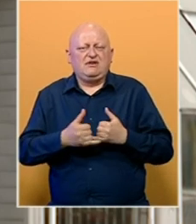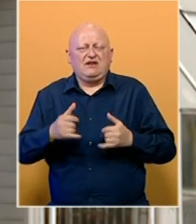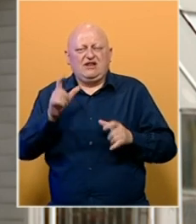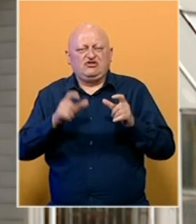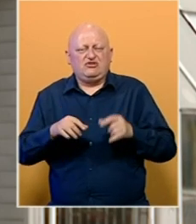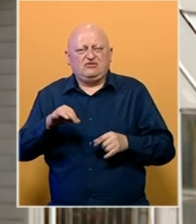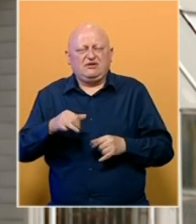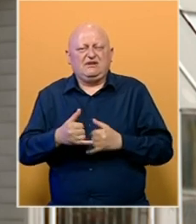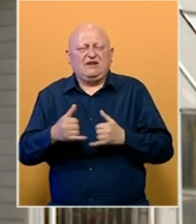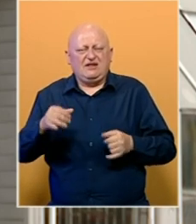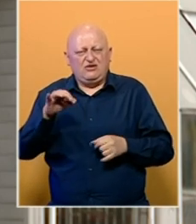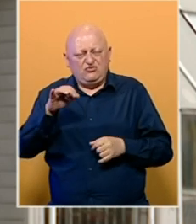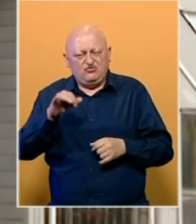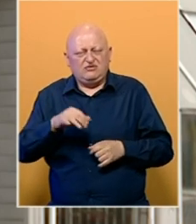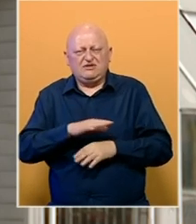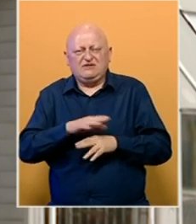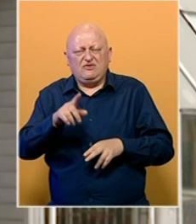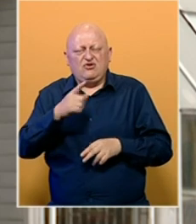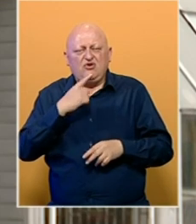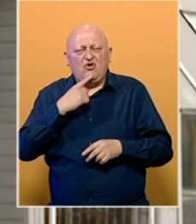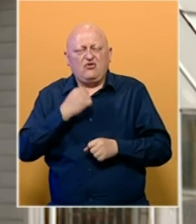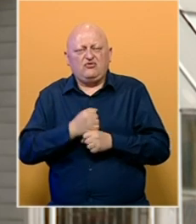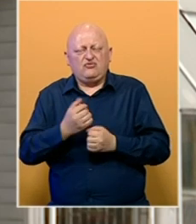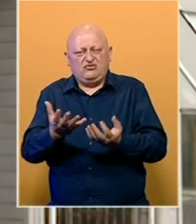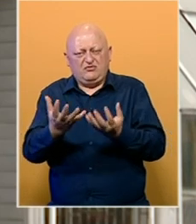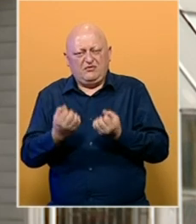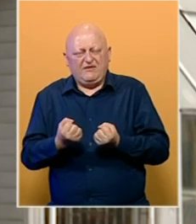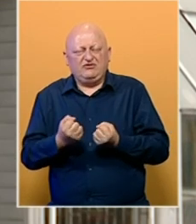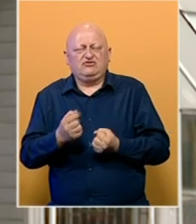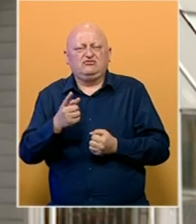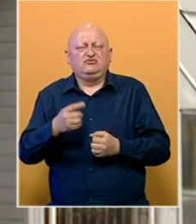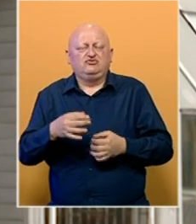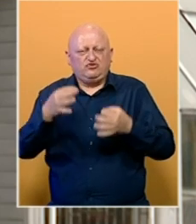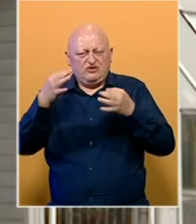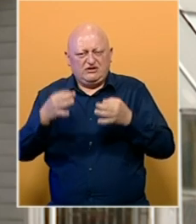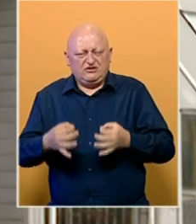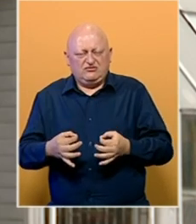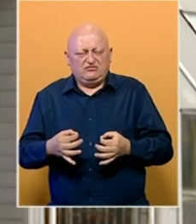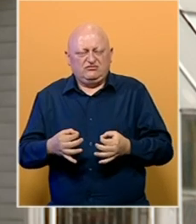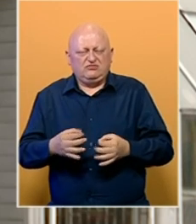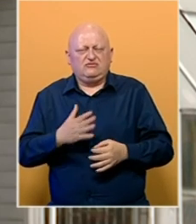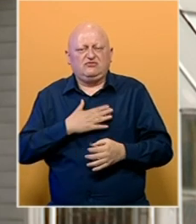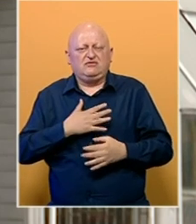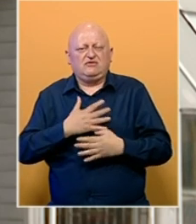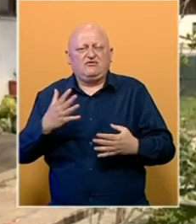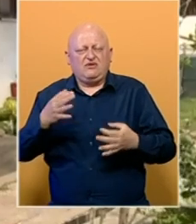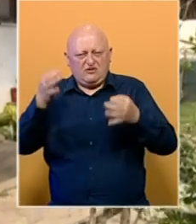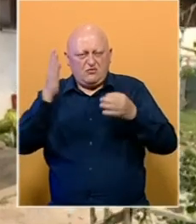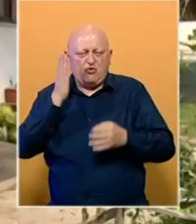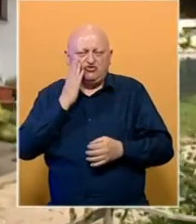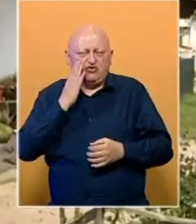Tuzle i grada Tuzle i svi oni koji su radili na prihoćanju su nešto što zaslužuje svoj veliki respekt.